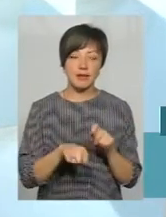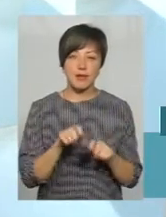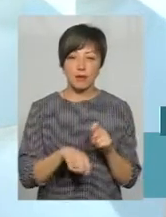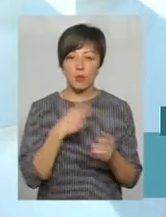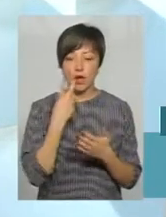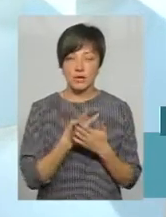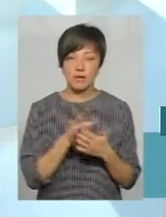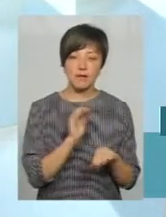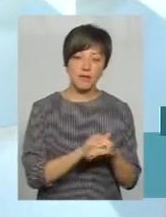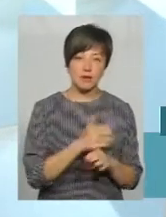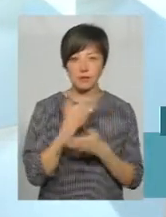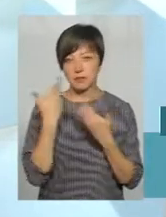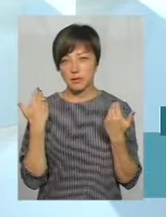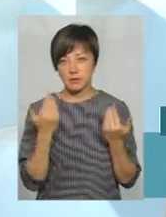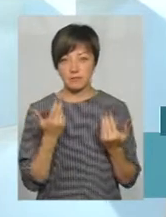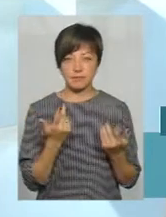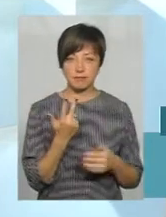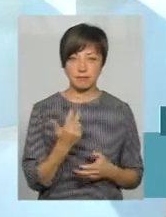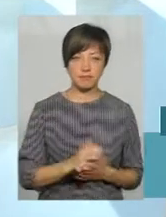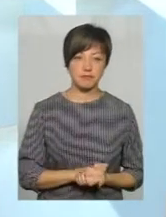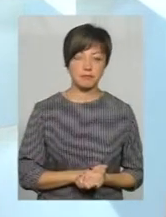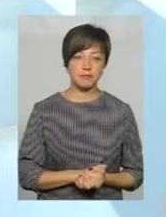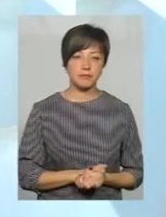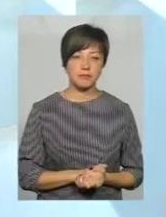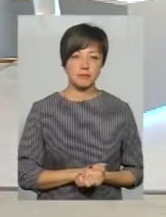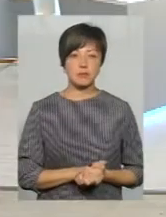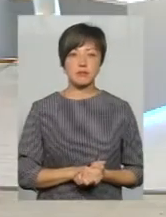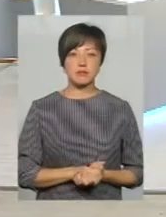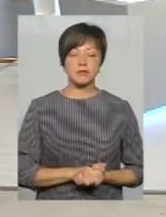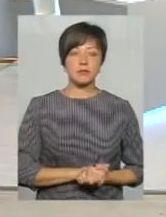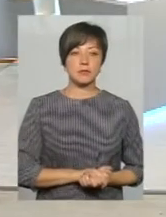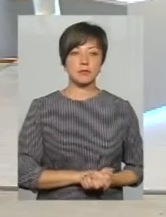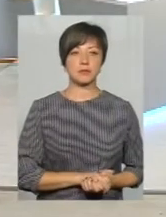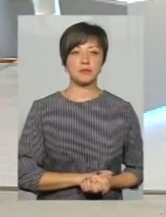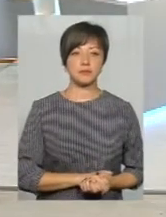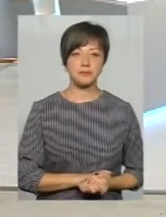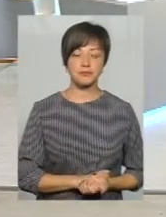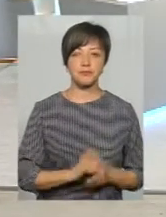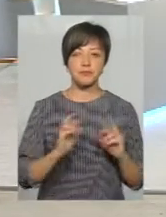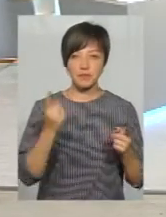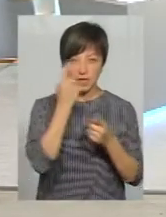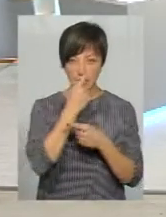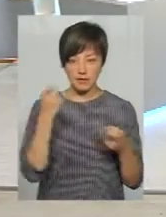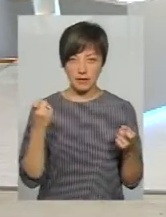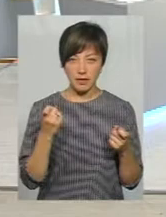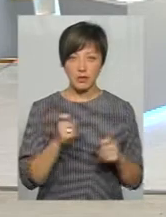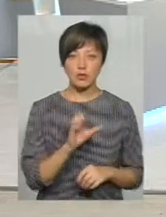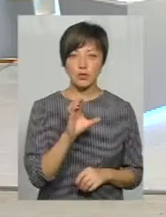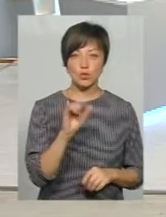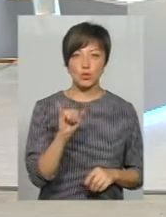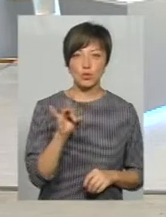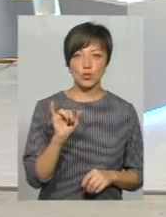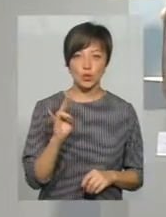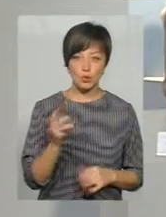щоб показати, виявлено чи не виявлено. Тобто, як заявляла пані Ульяна Супрун